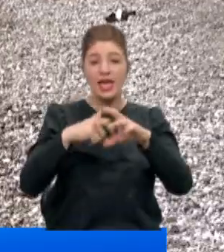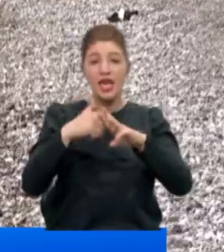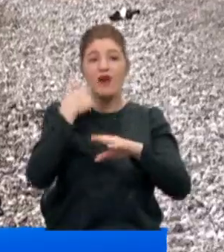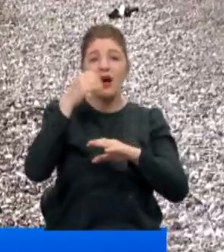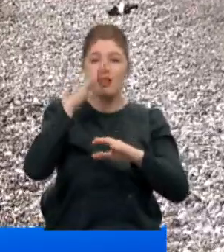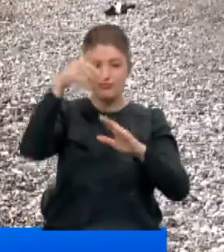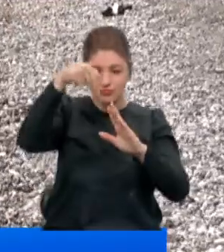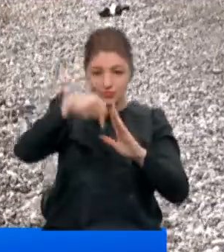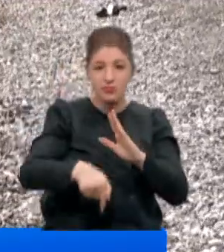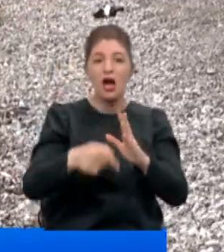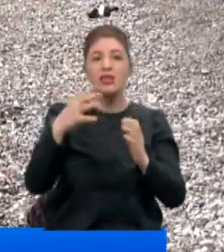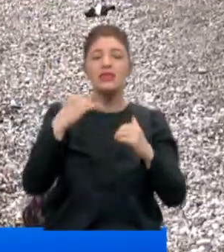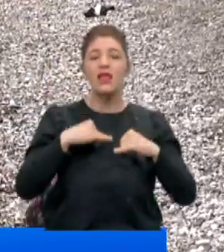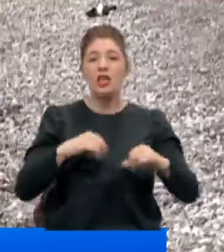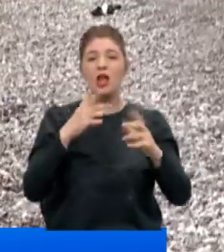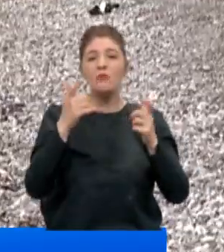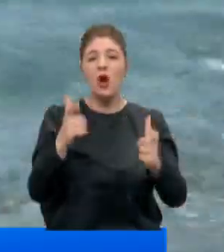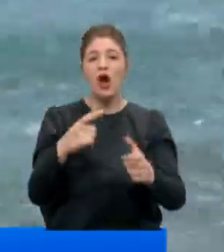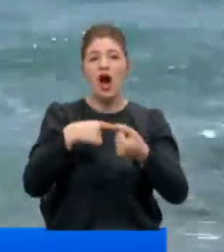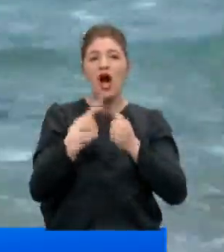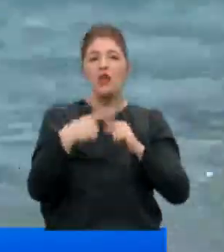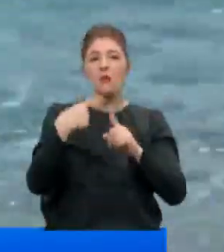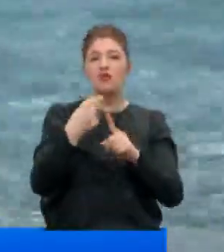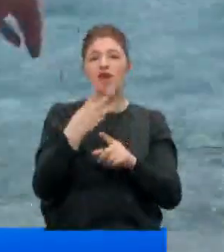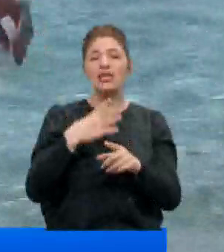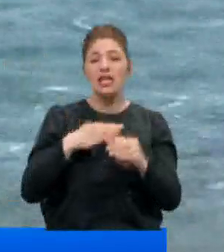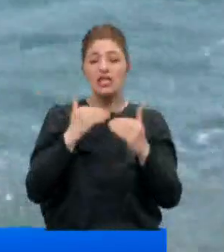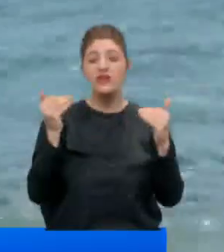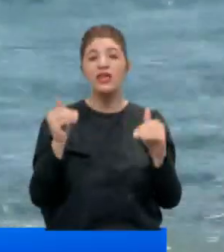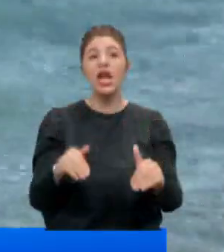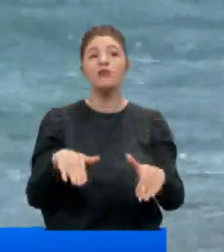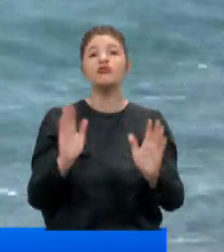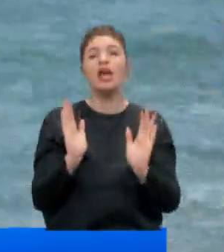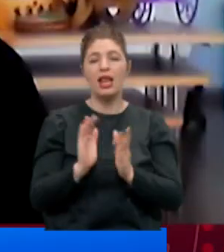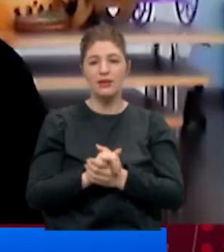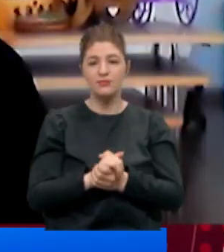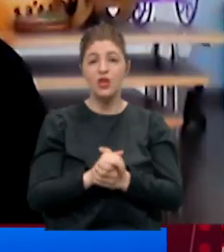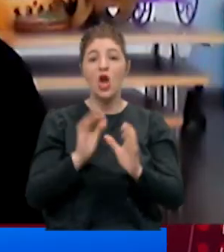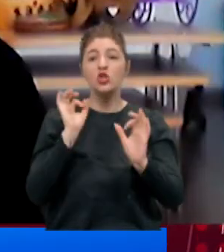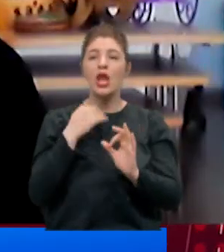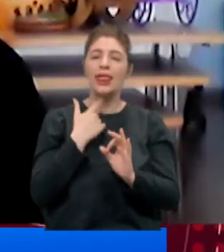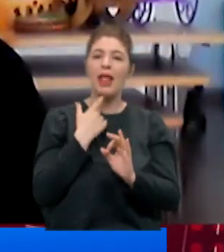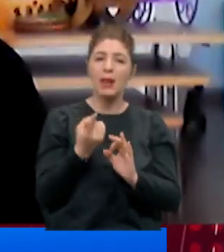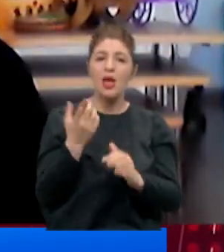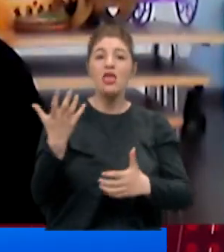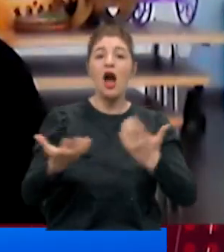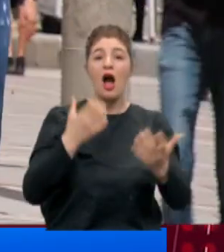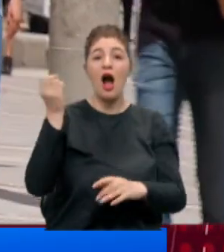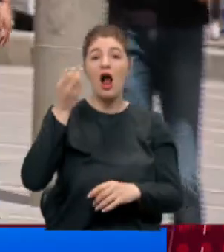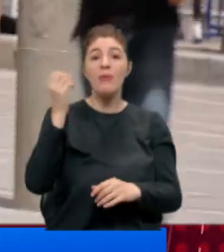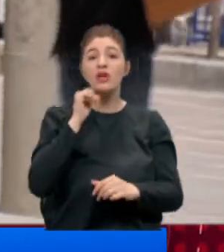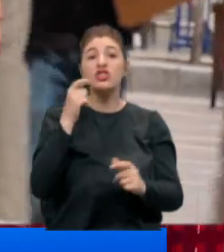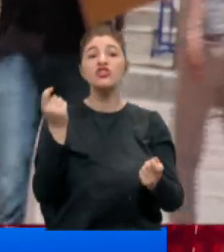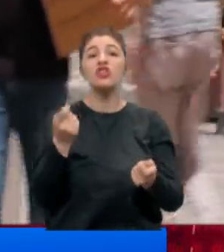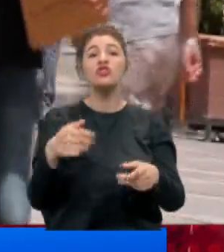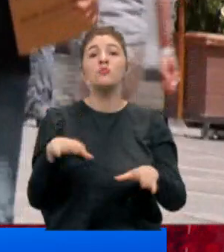inildikçe tatil bölgelerinde de haftalık vaka sayılarında istenilen seviyeye henüz ulaşılmış değil. Şöyle diyelim yangın alarmlarının hiç